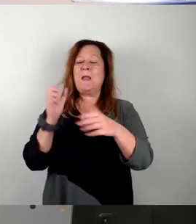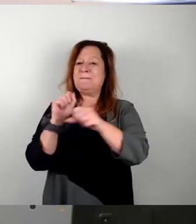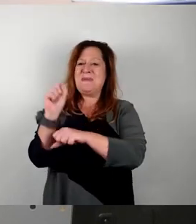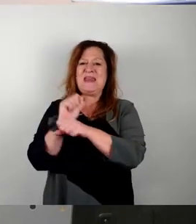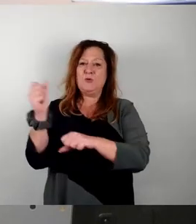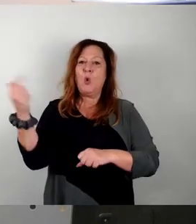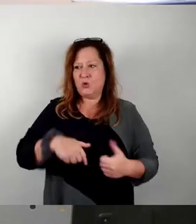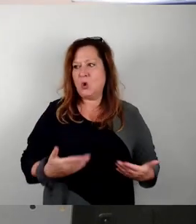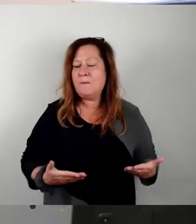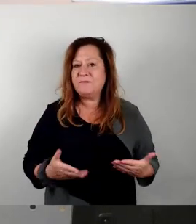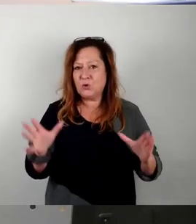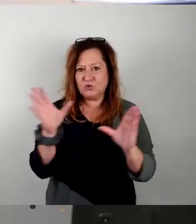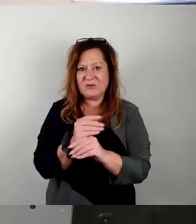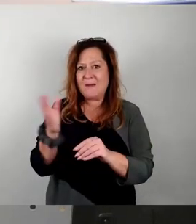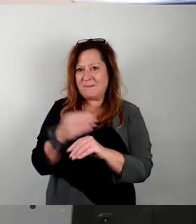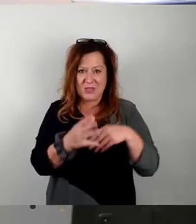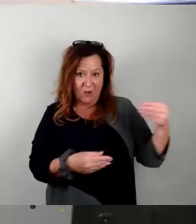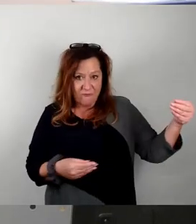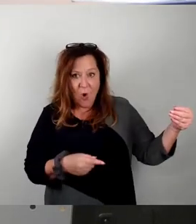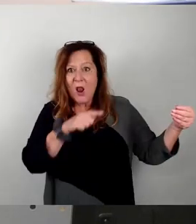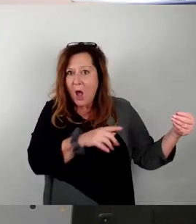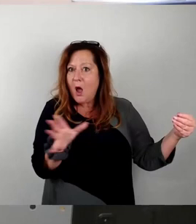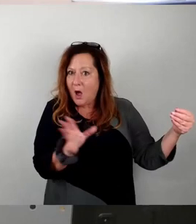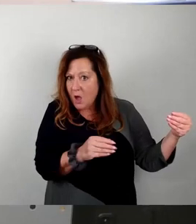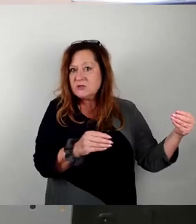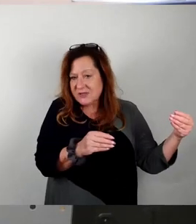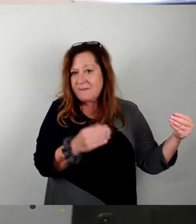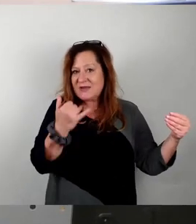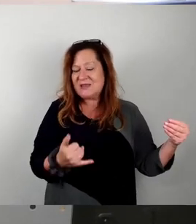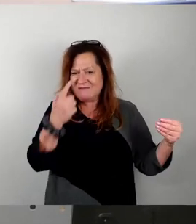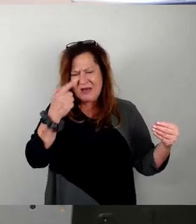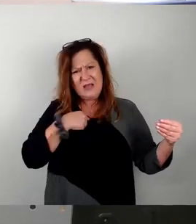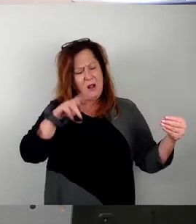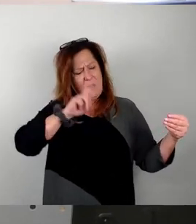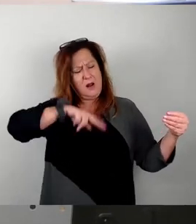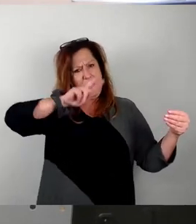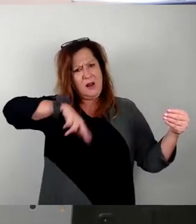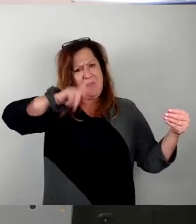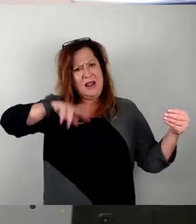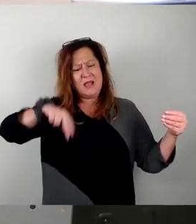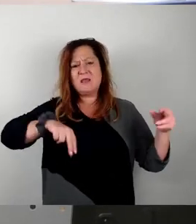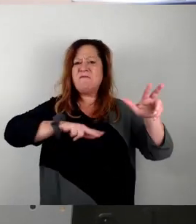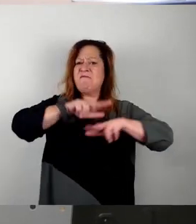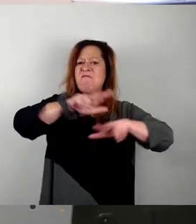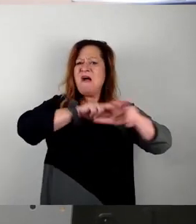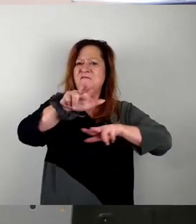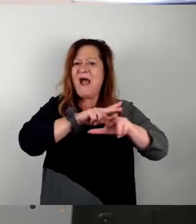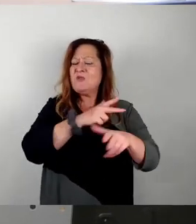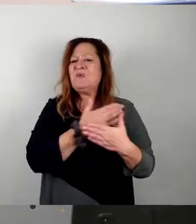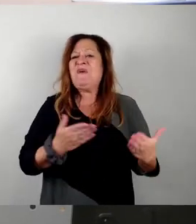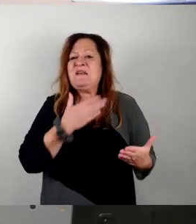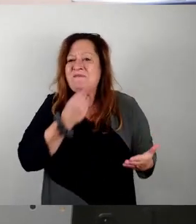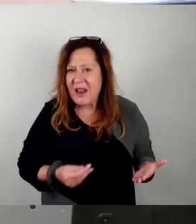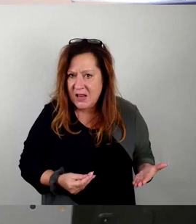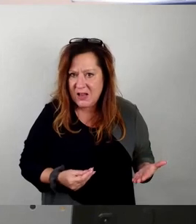quasi hier zusammen mit der Vorlage behandelt wird. Und wenn man sich das dann durchliest, das Votum der Verwaltung, dann wird klar, wenn das so